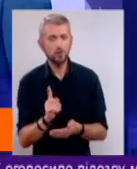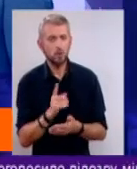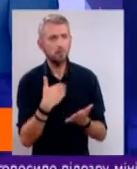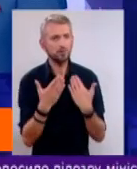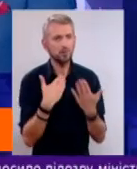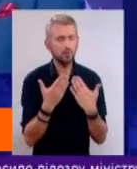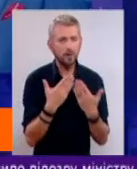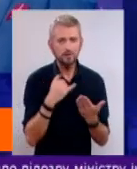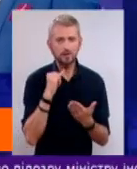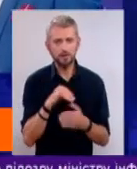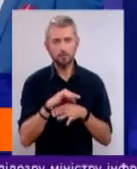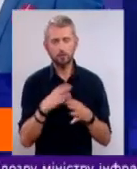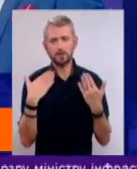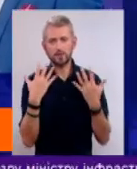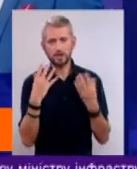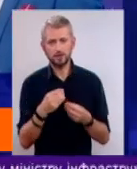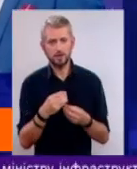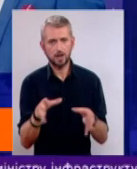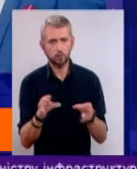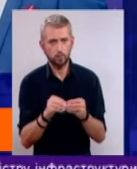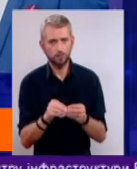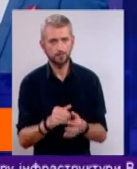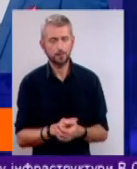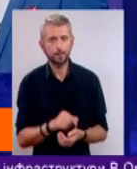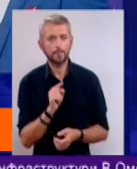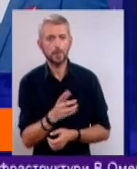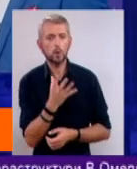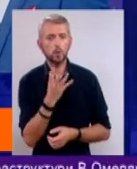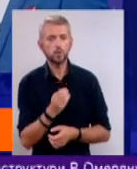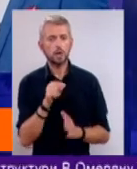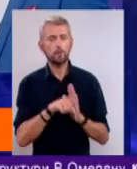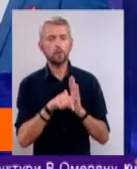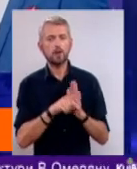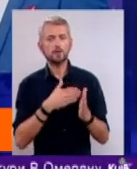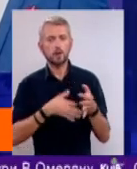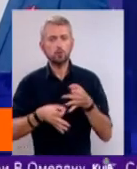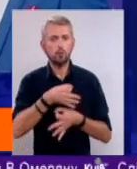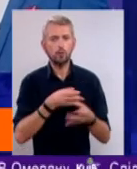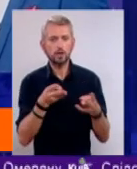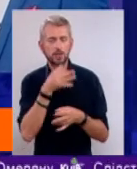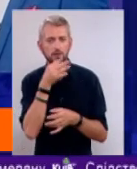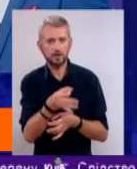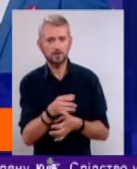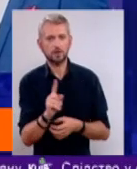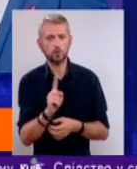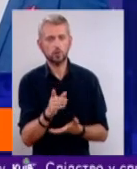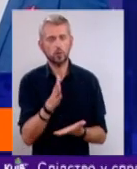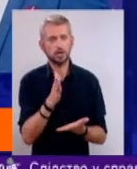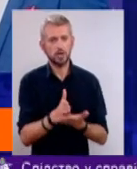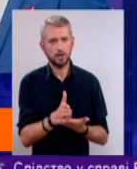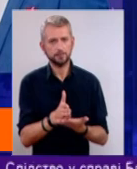поспілкуватися і провести вихідні разом. Ну, і тут ще в контексті нашого обговорення треба сказати, що є